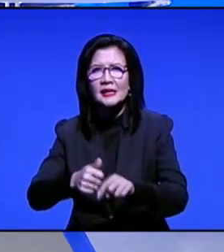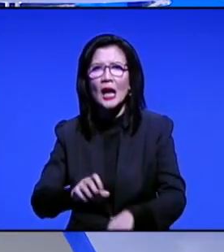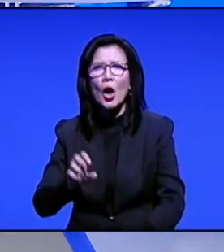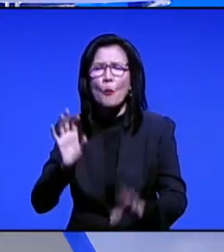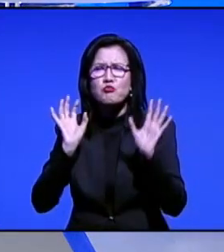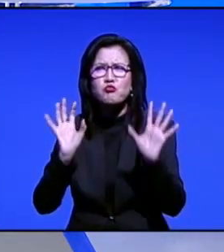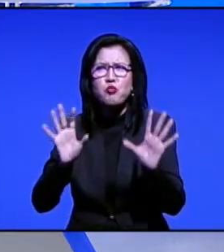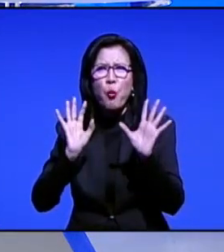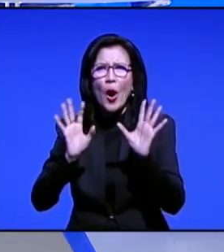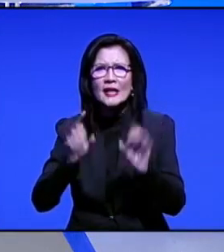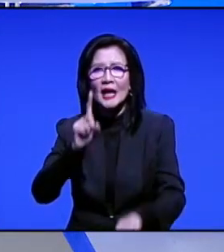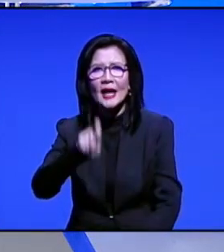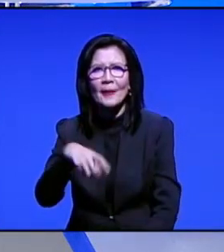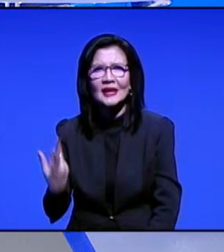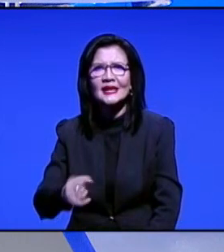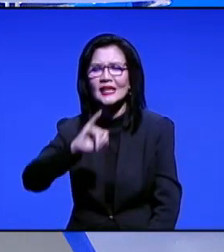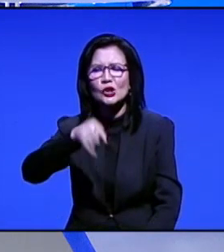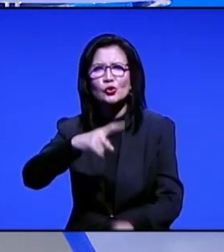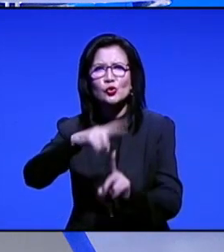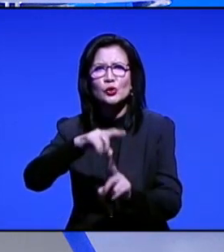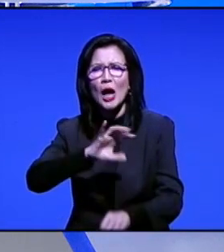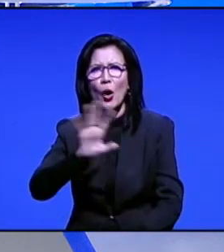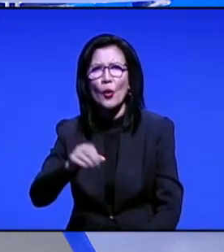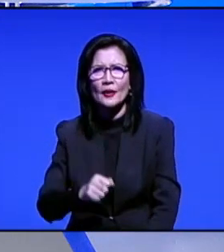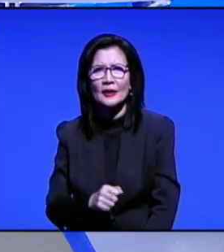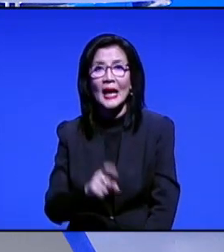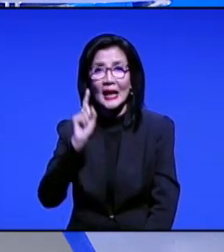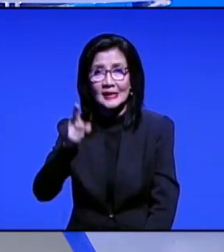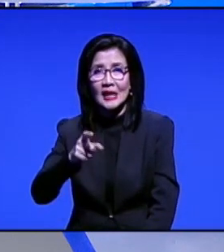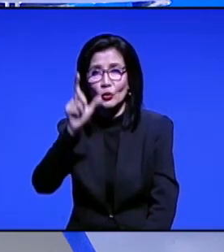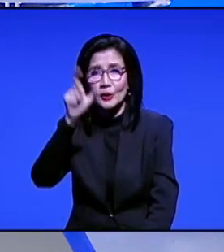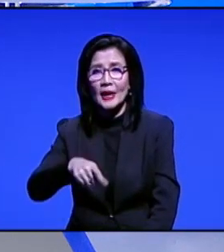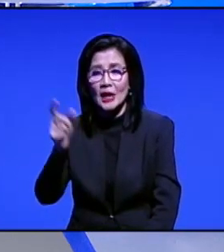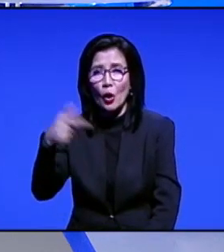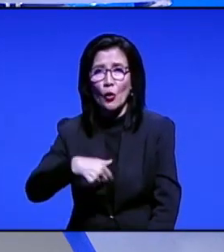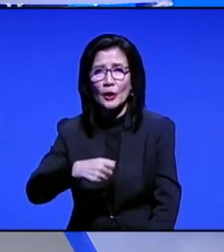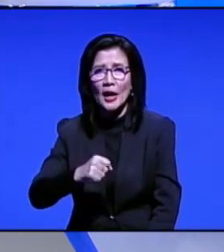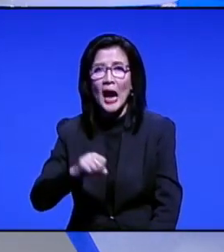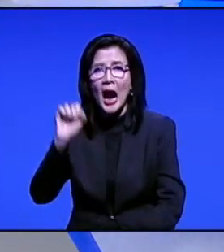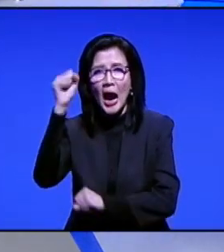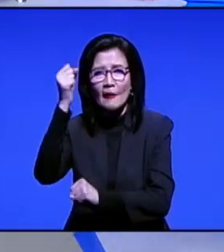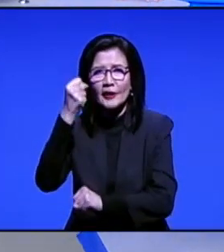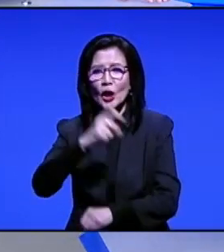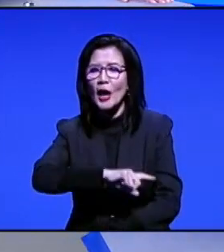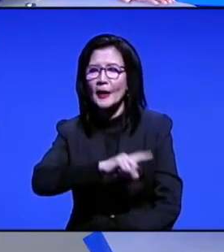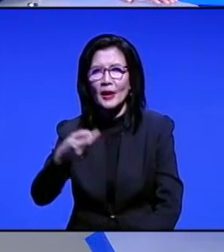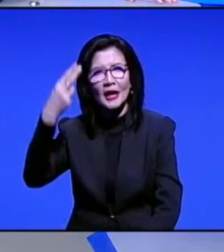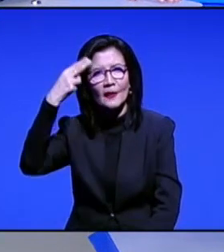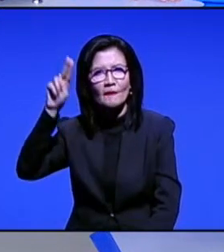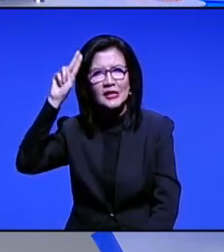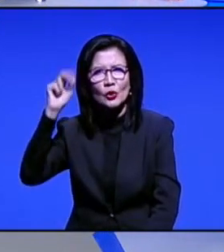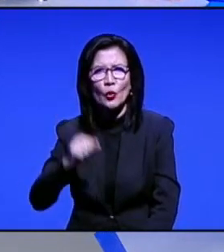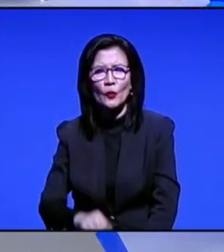berjuta-juta orang. Cacar pertama kali diidap budak Afrika yang diberangkatkan ke Meksiko, Francisco de Egula.